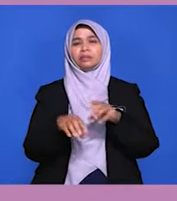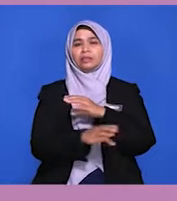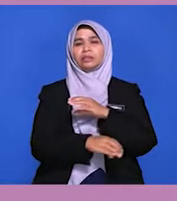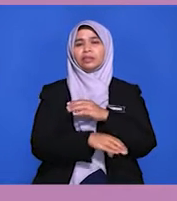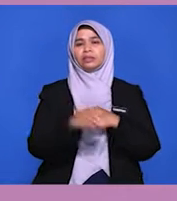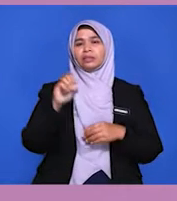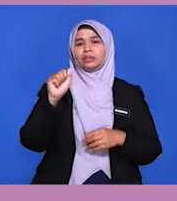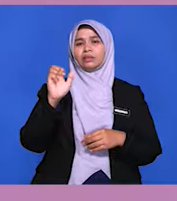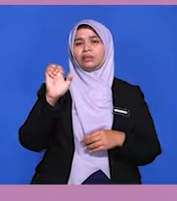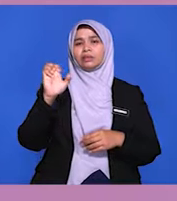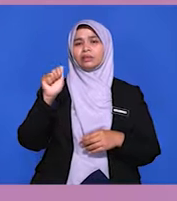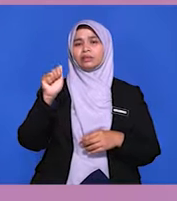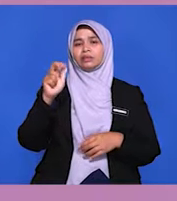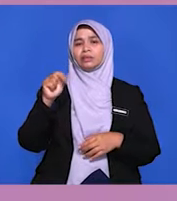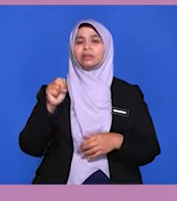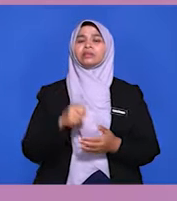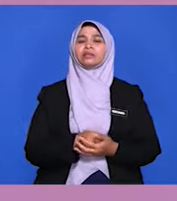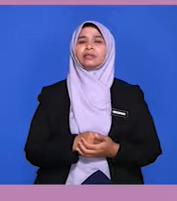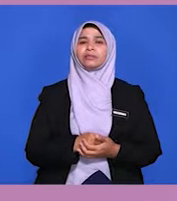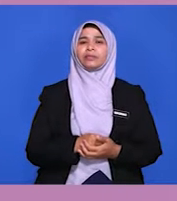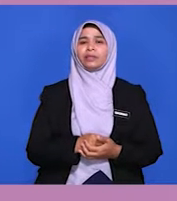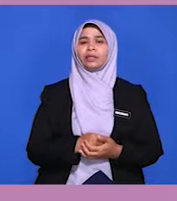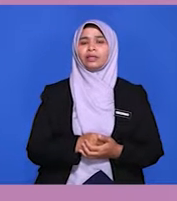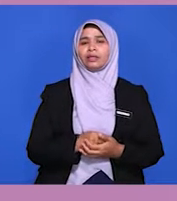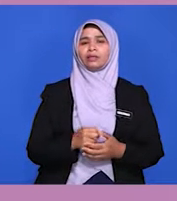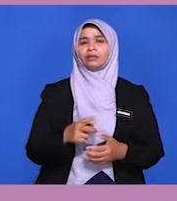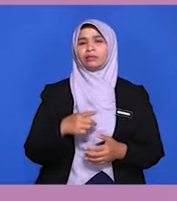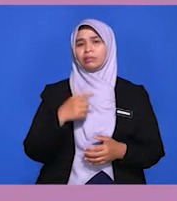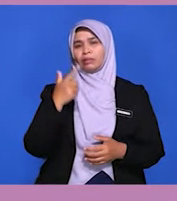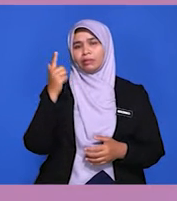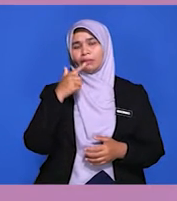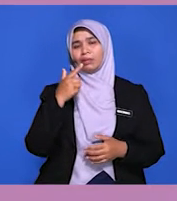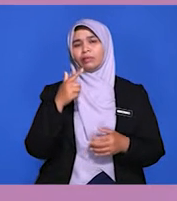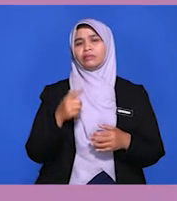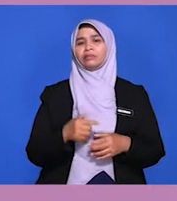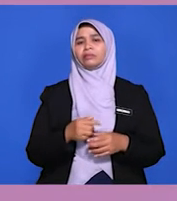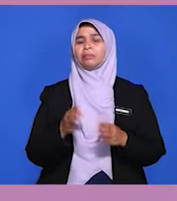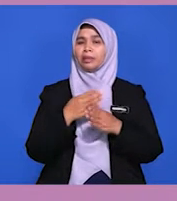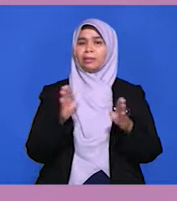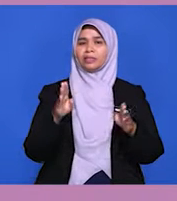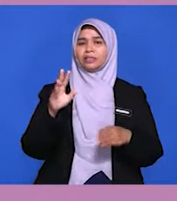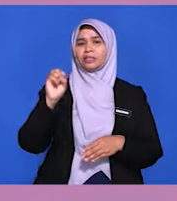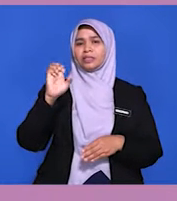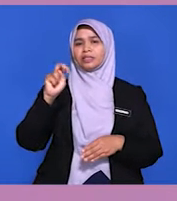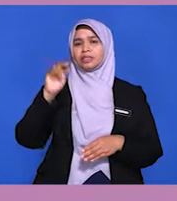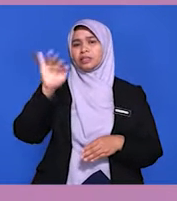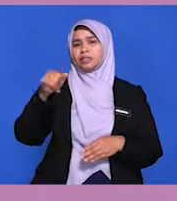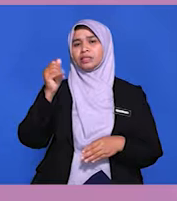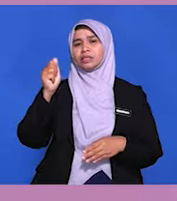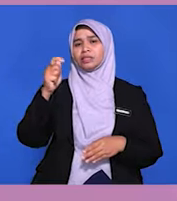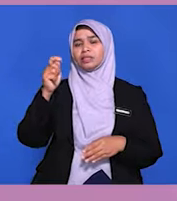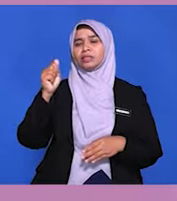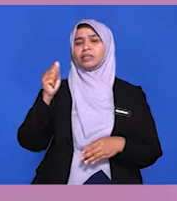negara ASEAN melaksanakan Triti Zofan dan Perakuan ASEAN sebagai Zon Bebas Senjata Nuklear